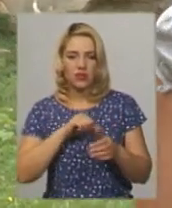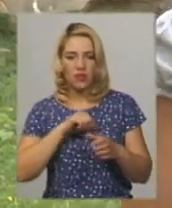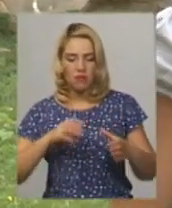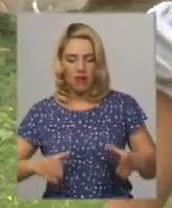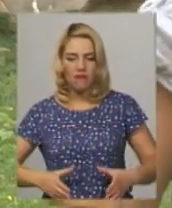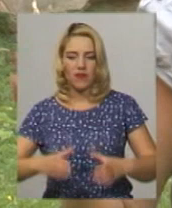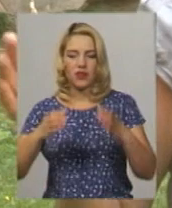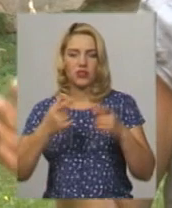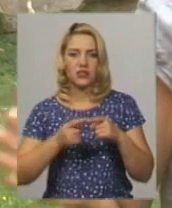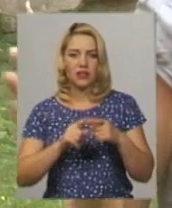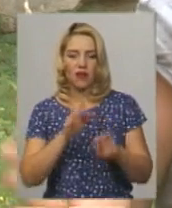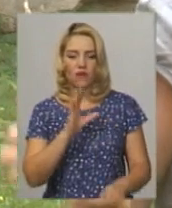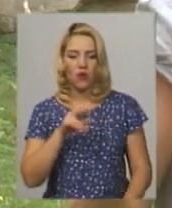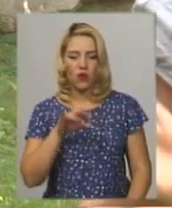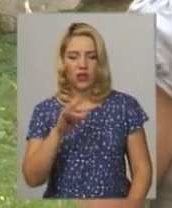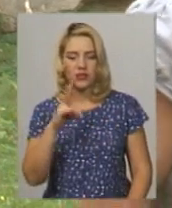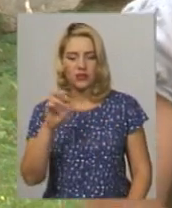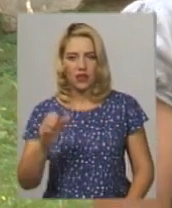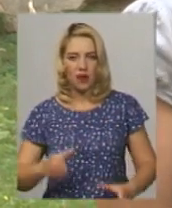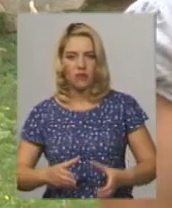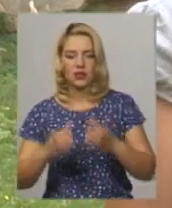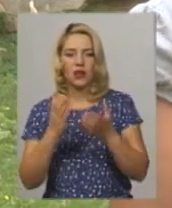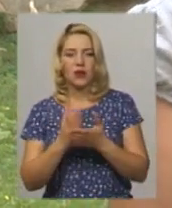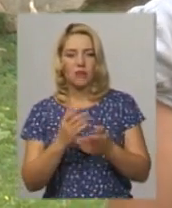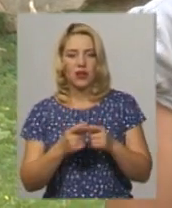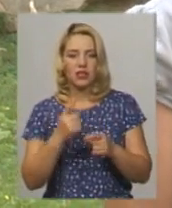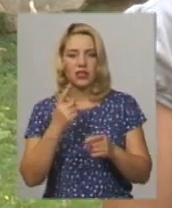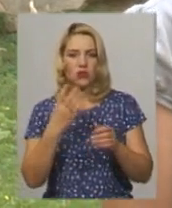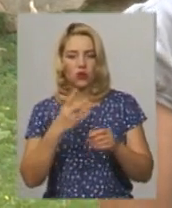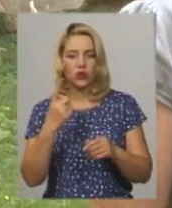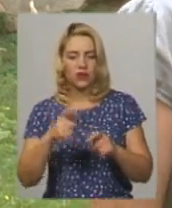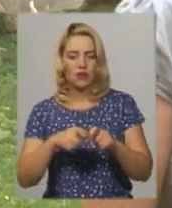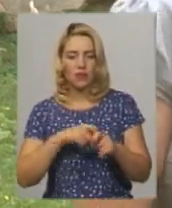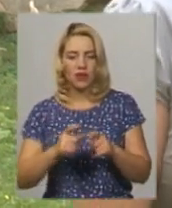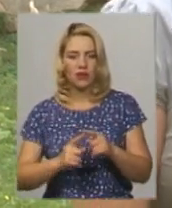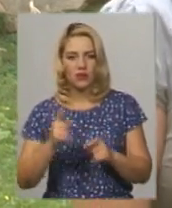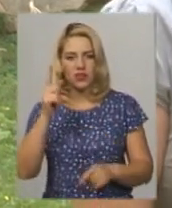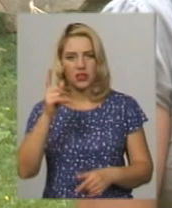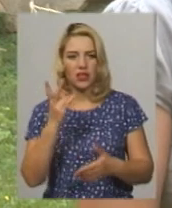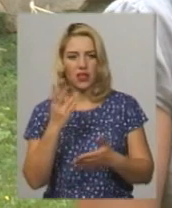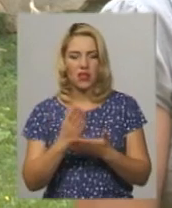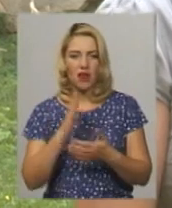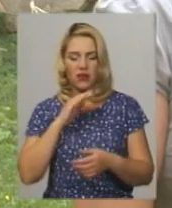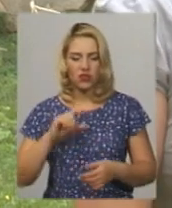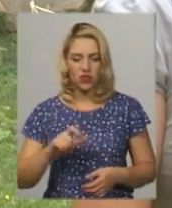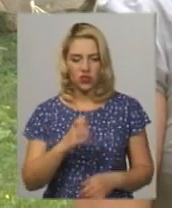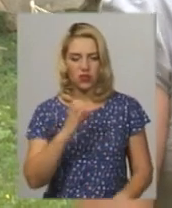башта, має 41 метр висоти, знаходиться на самому березі, будовано на самому березі річки Случ